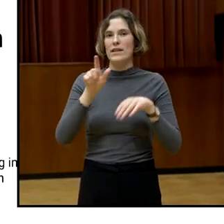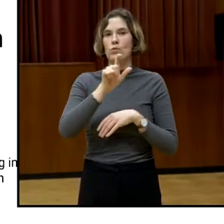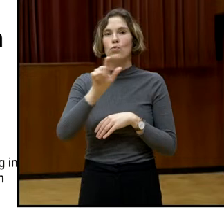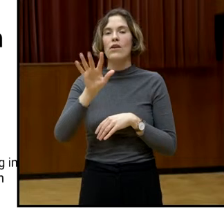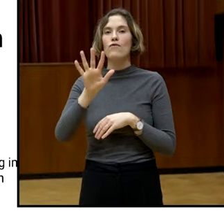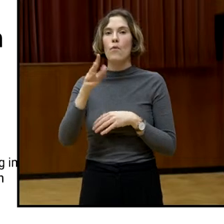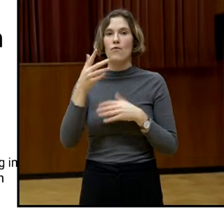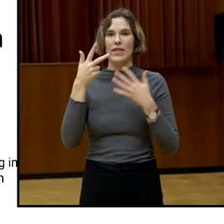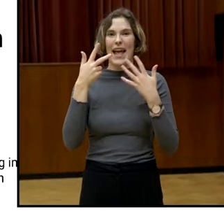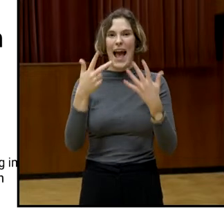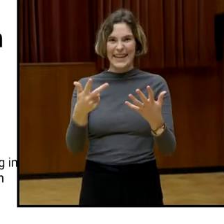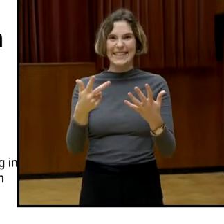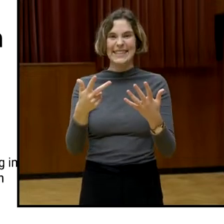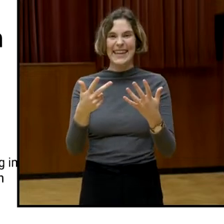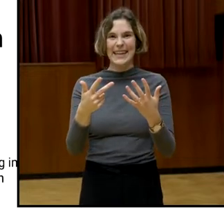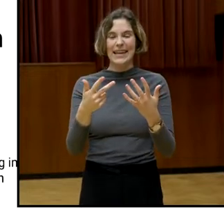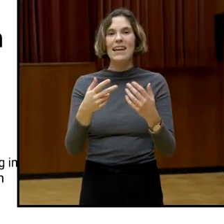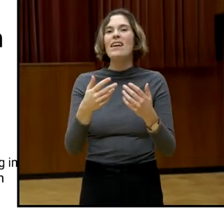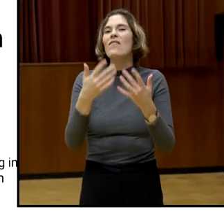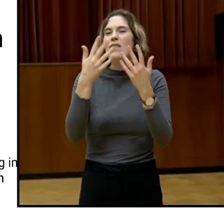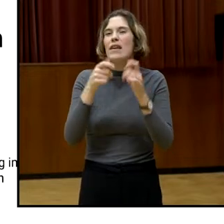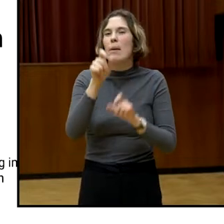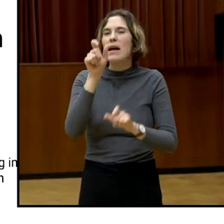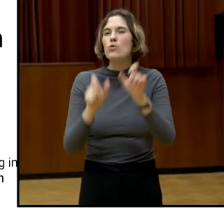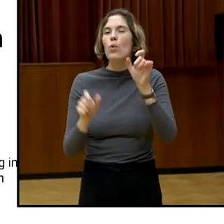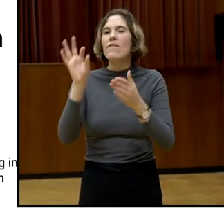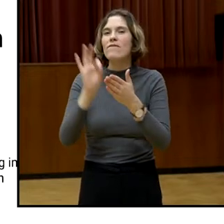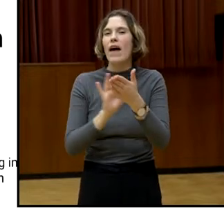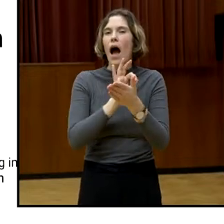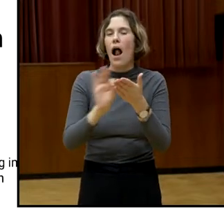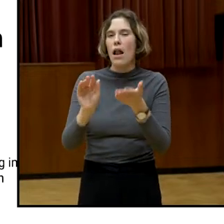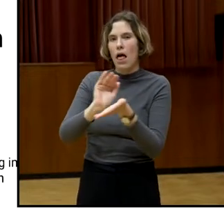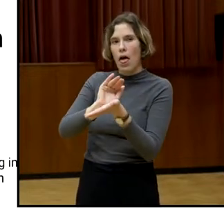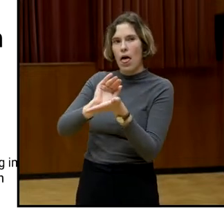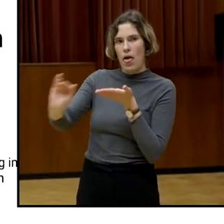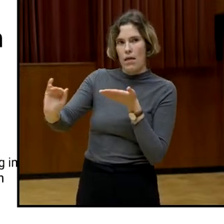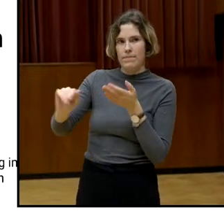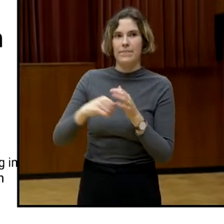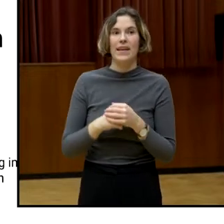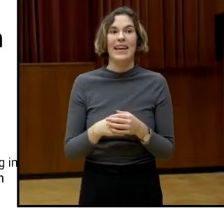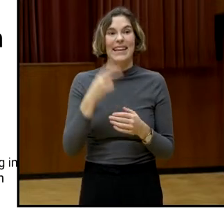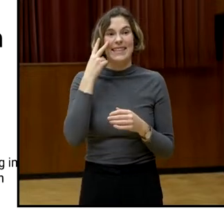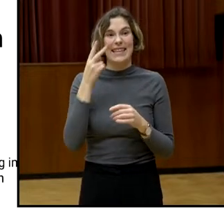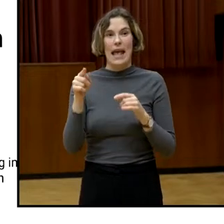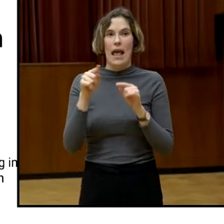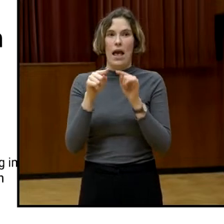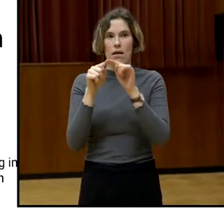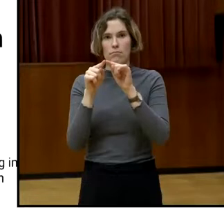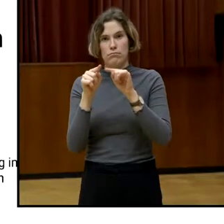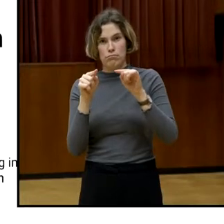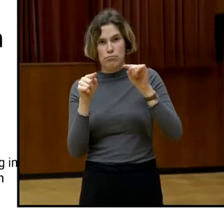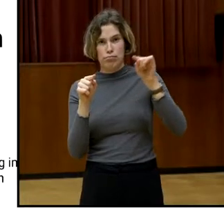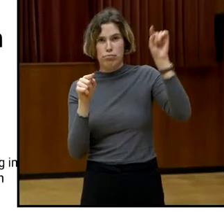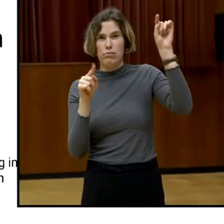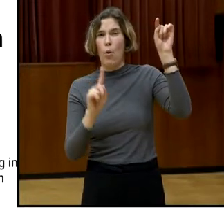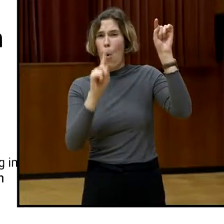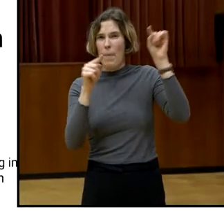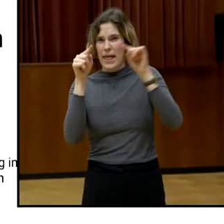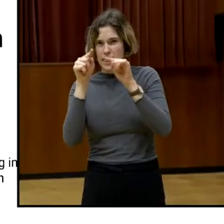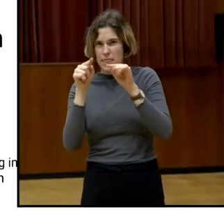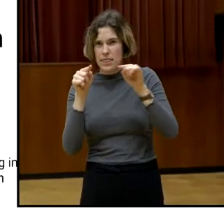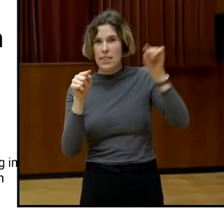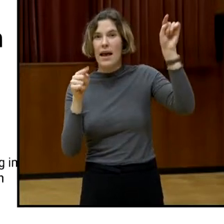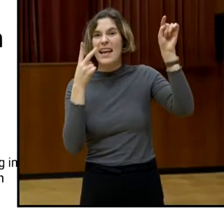obere Kurve anschaue, da sehe ich, die Bevölkerung im Wahlalter wächst